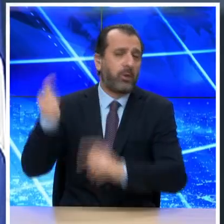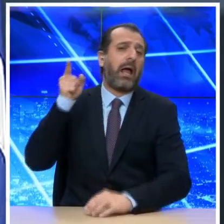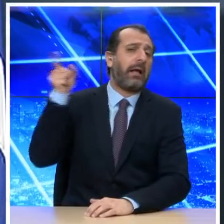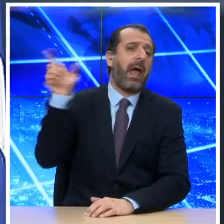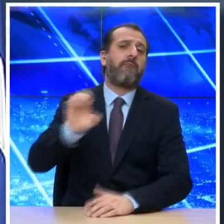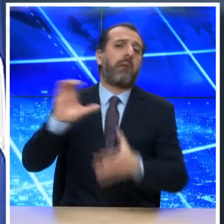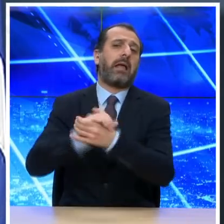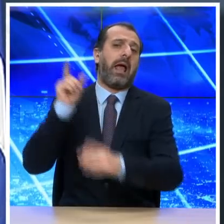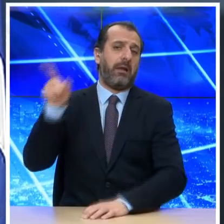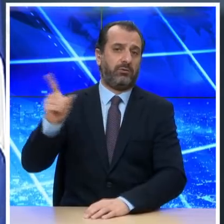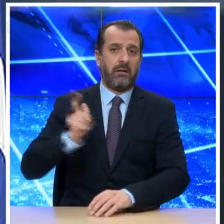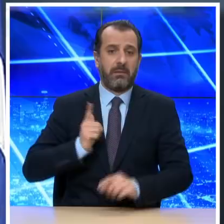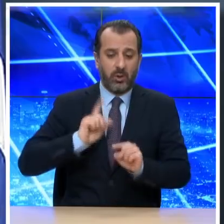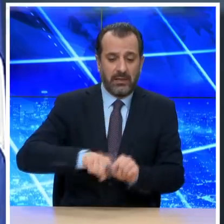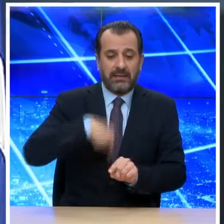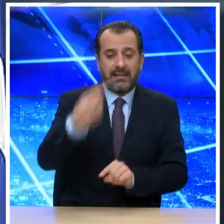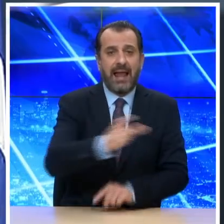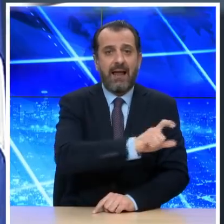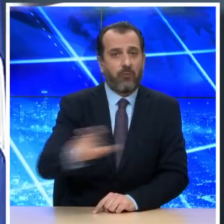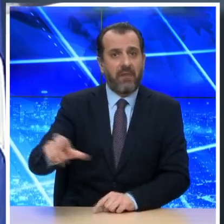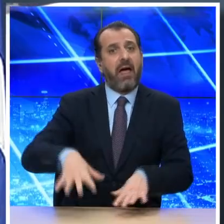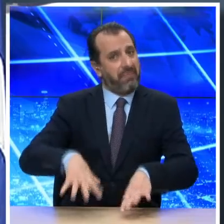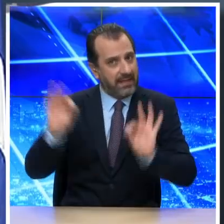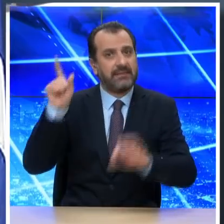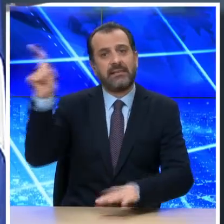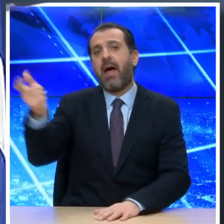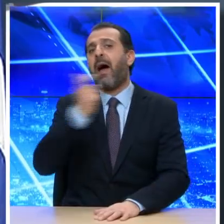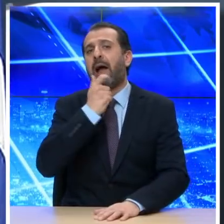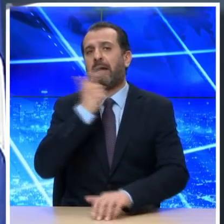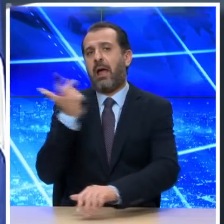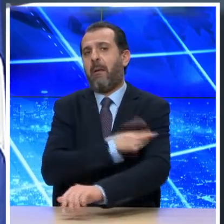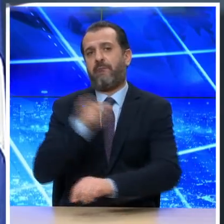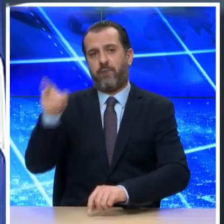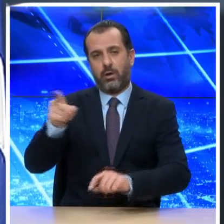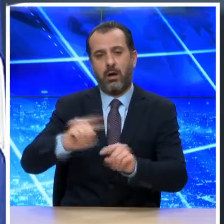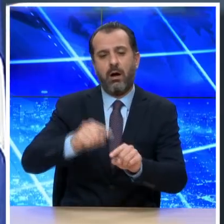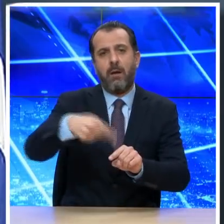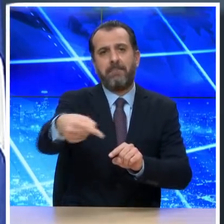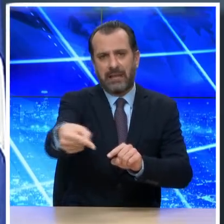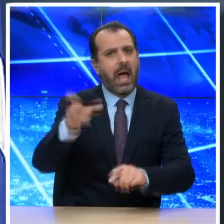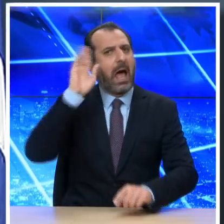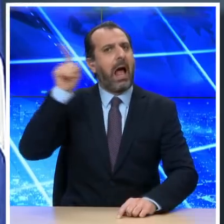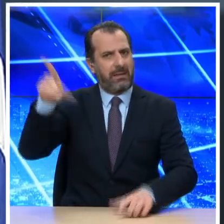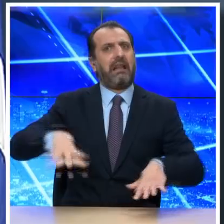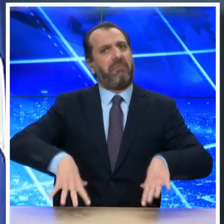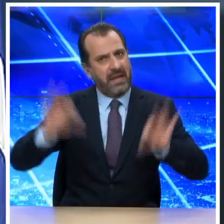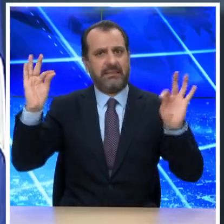ακούσατε, την επόμενη εβδομάδα ξεκινούν οι εμβολιασμοί στο Ηνωμένο Βασίλειο και μέσα στις επόμενες εβδομάδες και στις Ηνωμένες Πολιτήσεις Αμερικής.